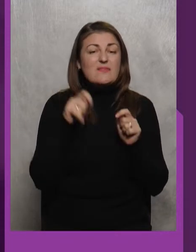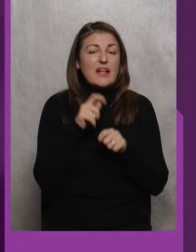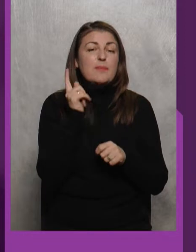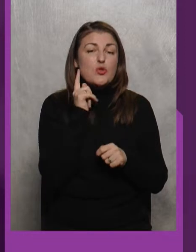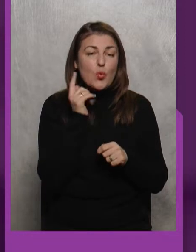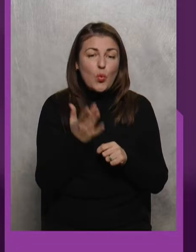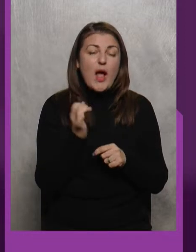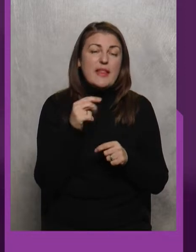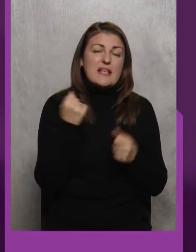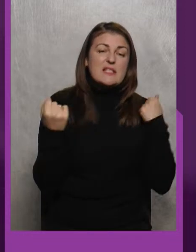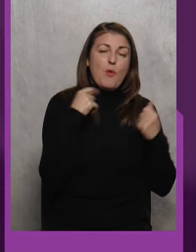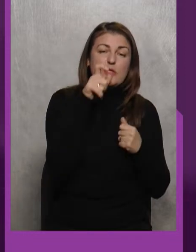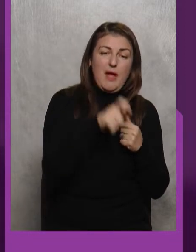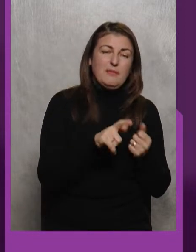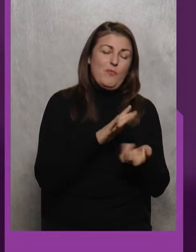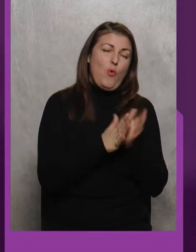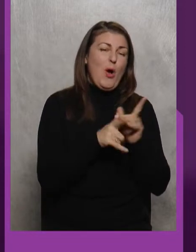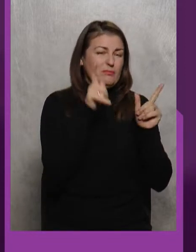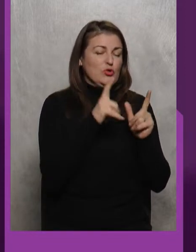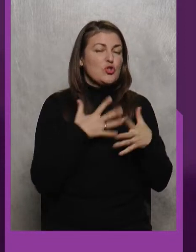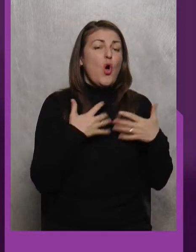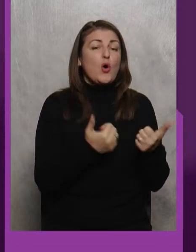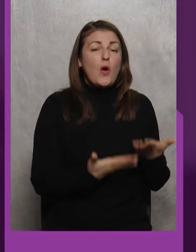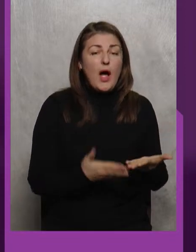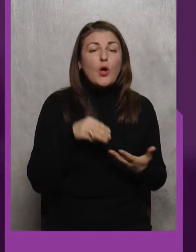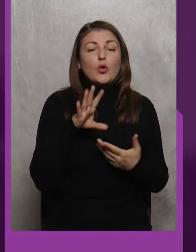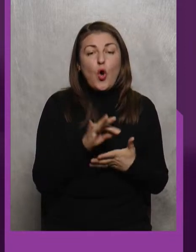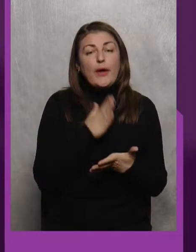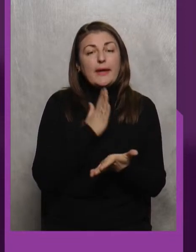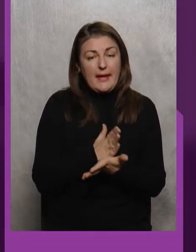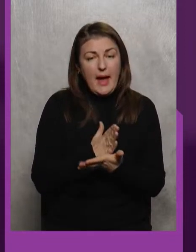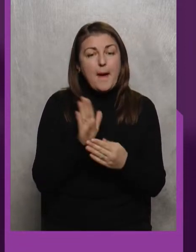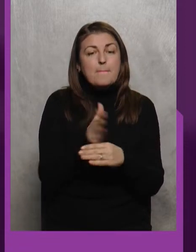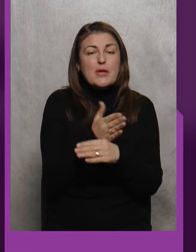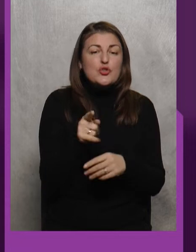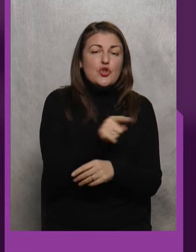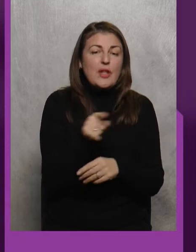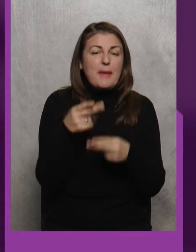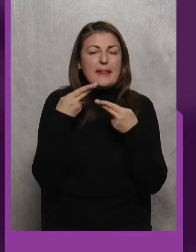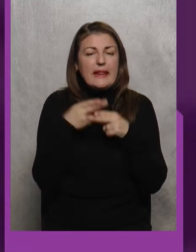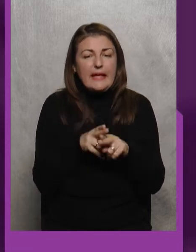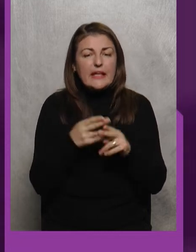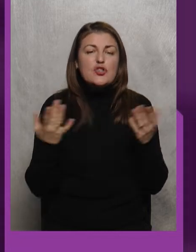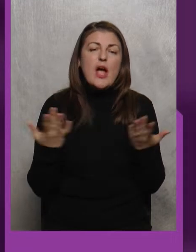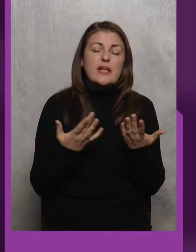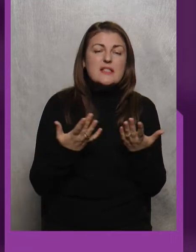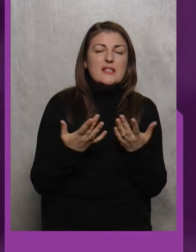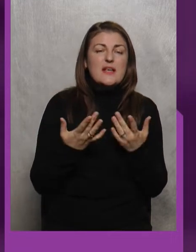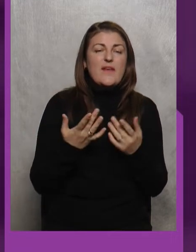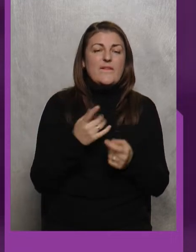слуху Та спортсмен умовно здоровий То є між ними Технічний якийсь